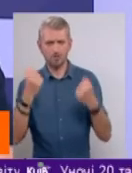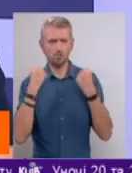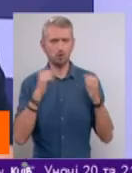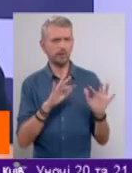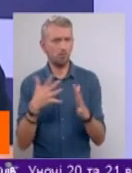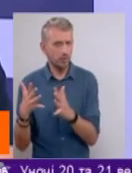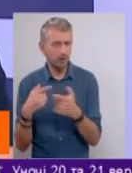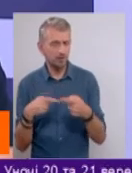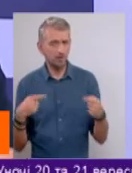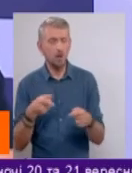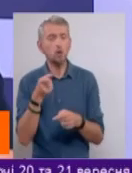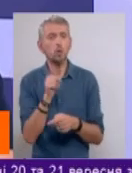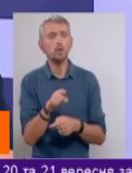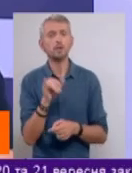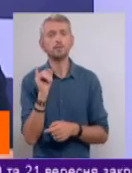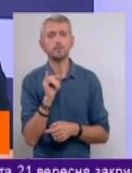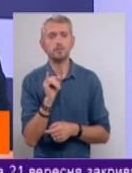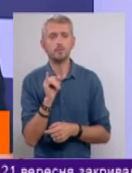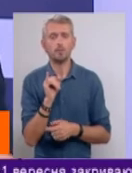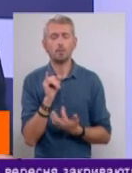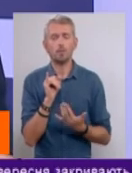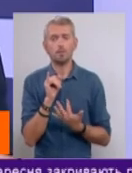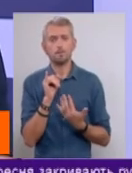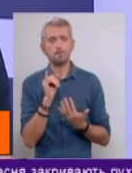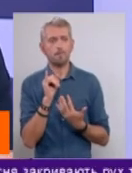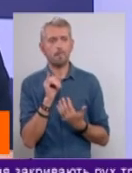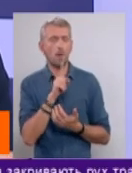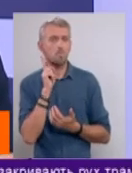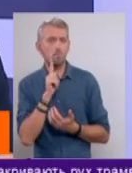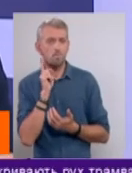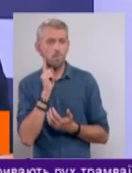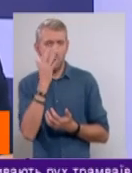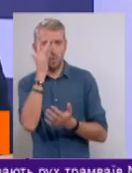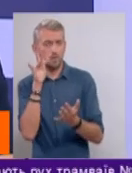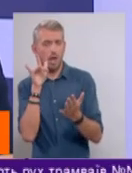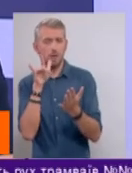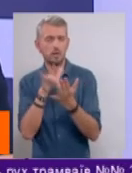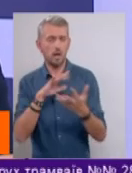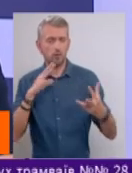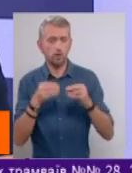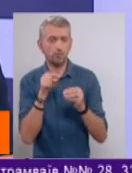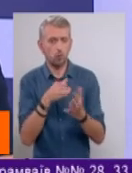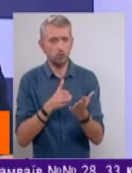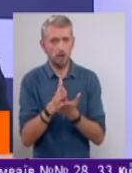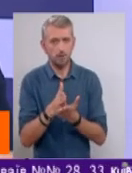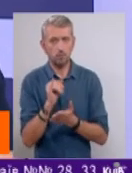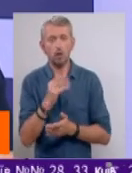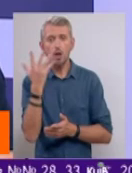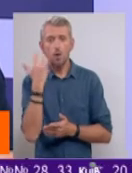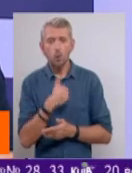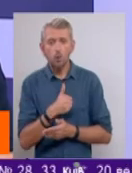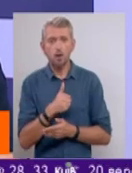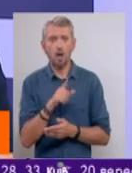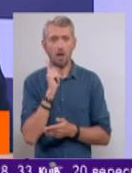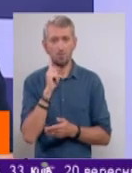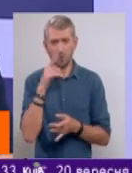подіях і так далі. Тоді, власне, молодь націлена на результат в цьому напрямку. І коли вона кинута на